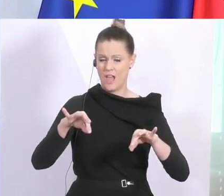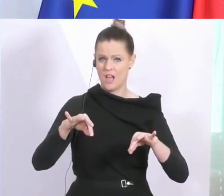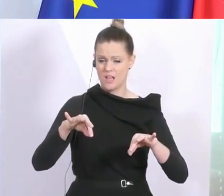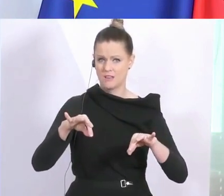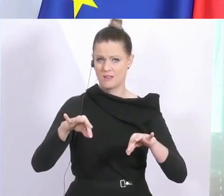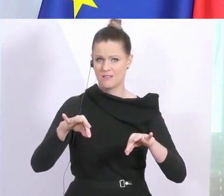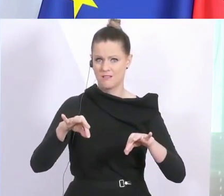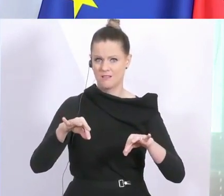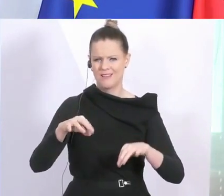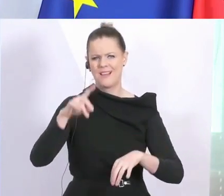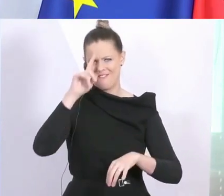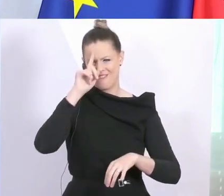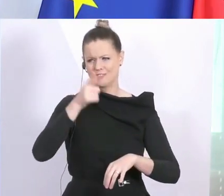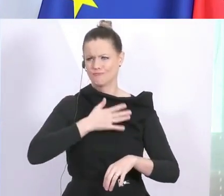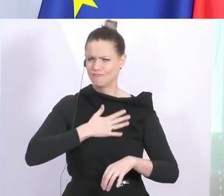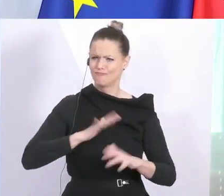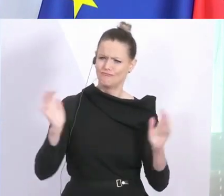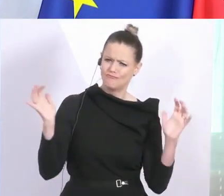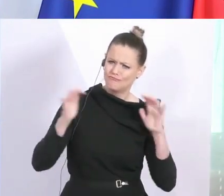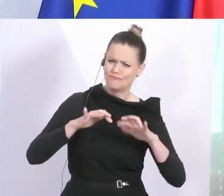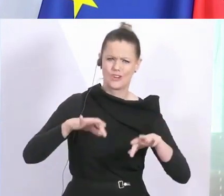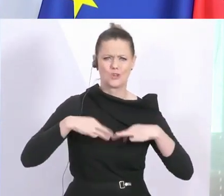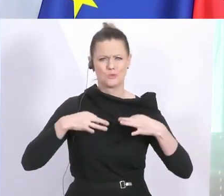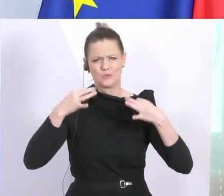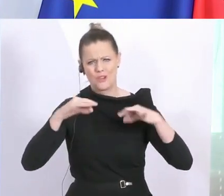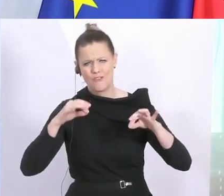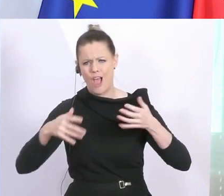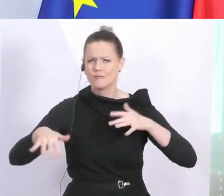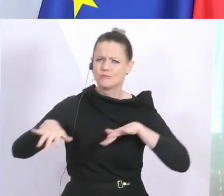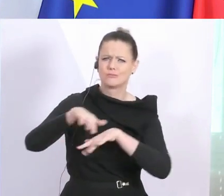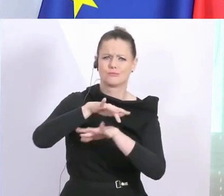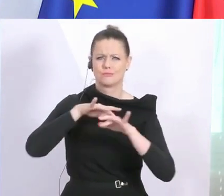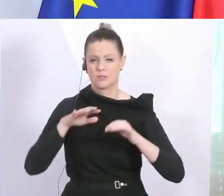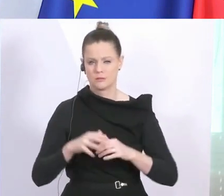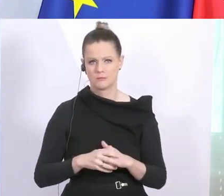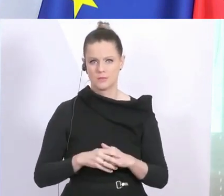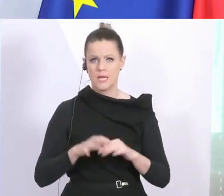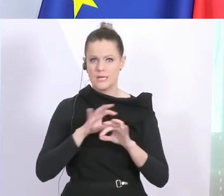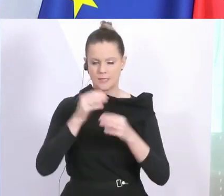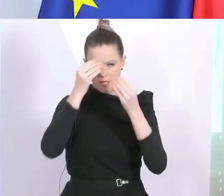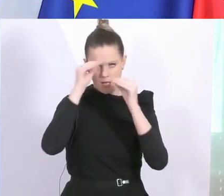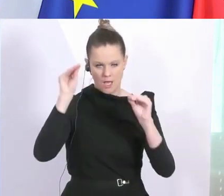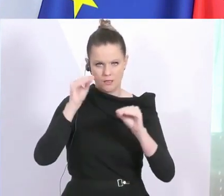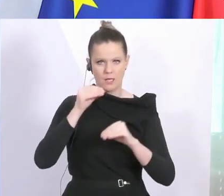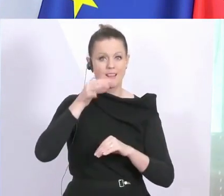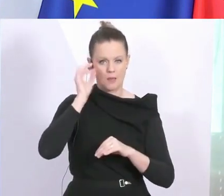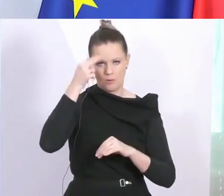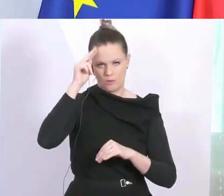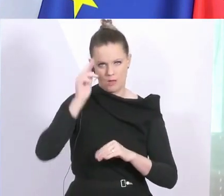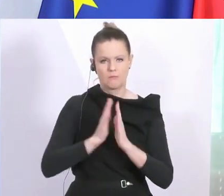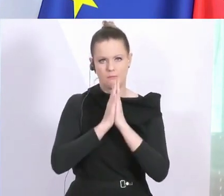dass man gerne zusammenkommt und auch einen Geburtstag feiert. Nur sehr geehrte Damen und Herren, verständigen wir uns gemeinsam darauf.